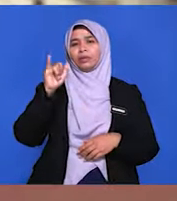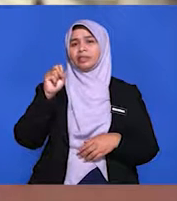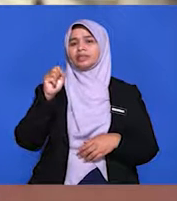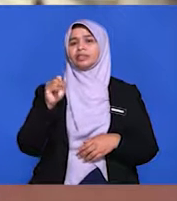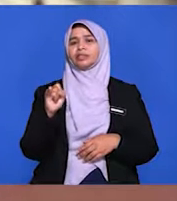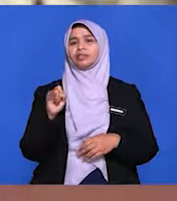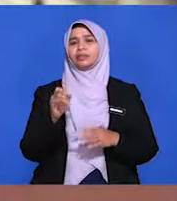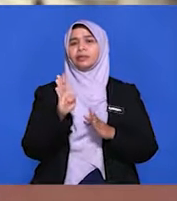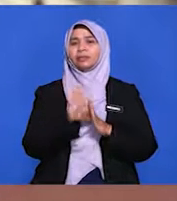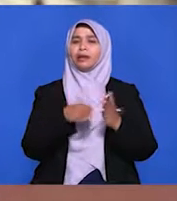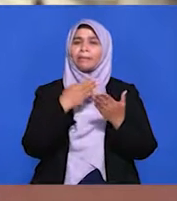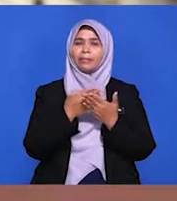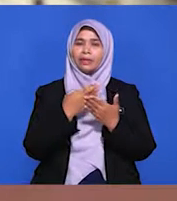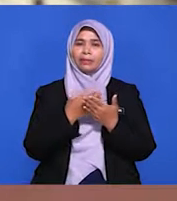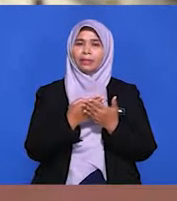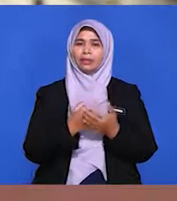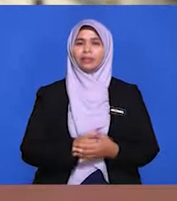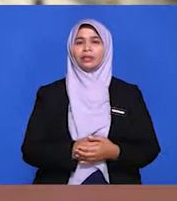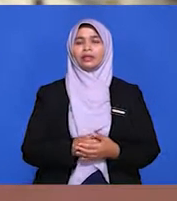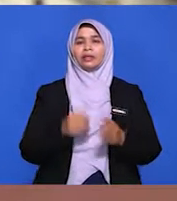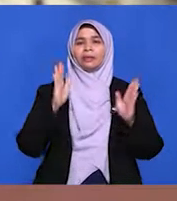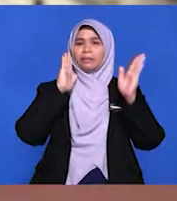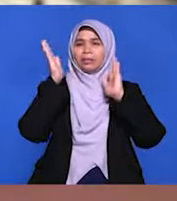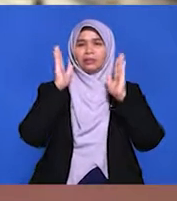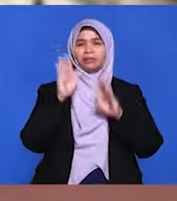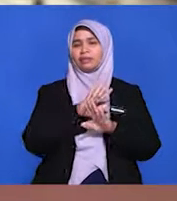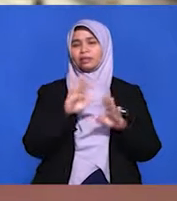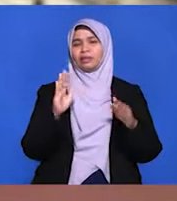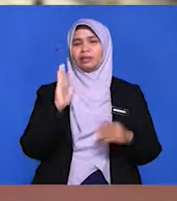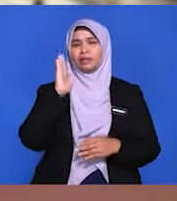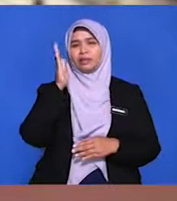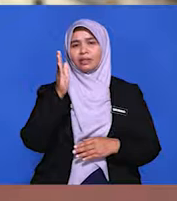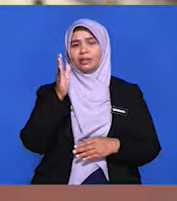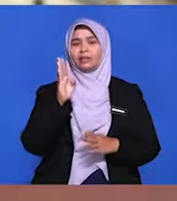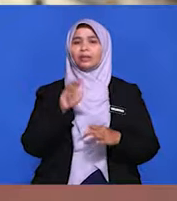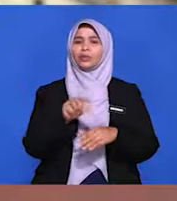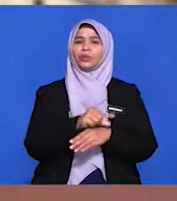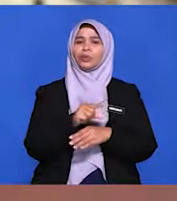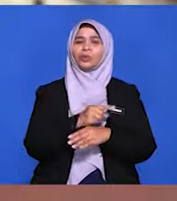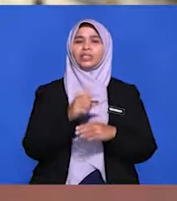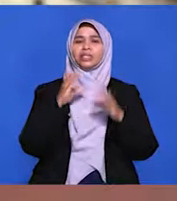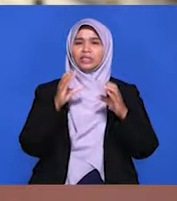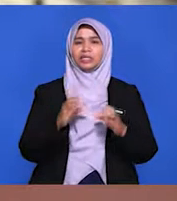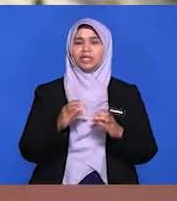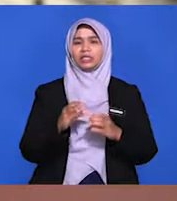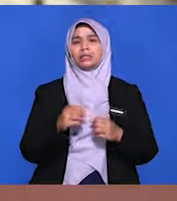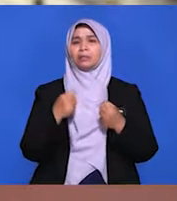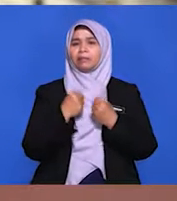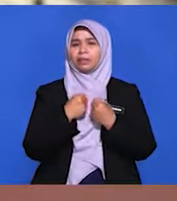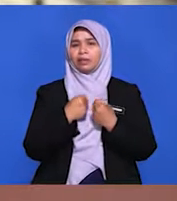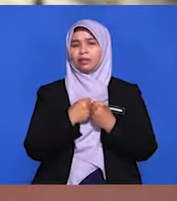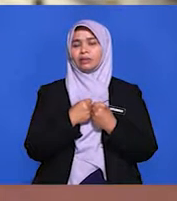berdiplomasi dengan negara luar. Malaysia tidak pernah sama sekali menggunakan polisi bersengketa